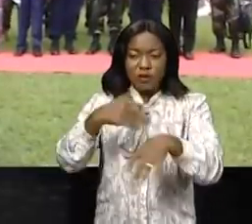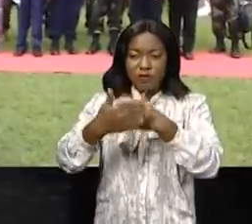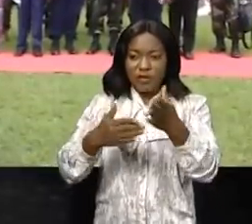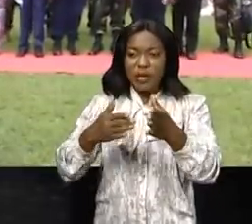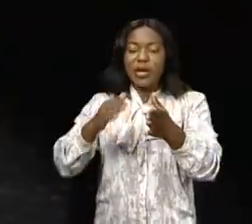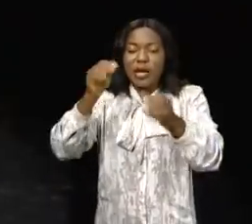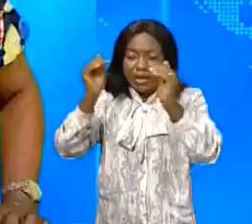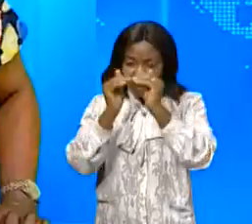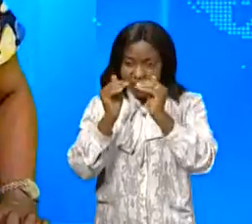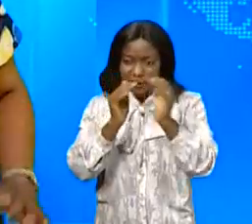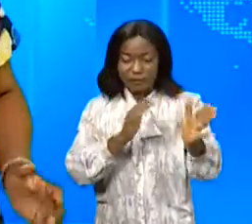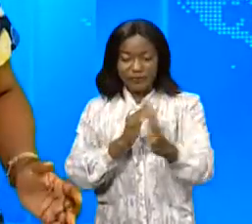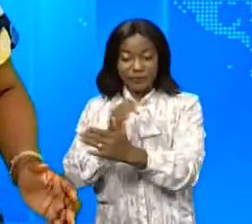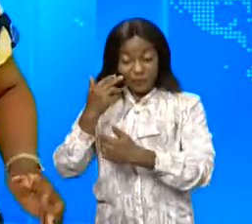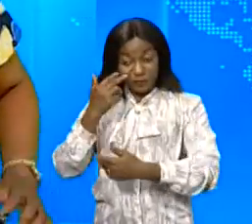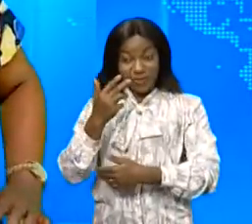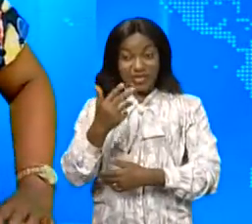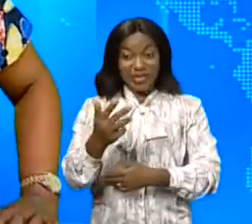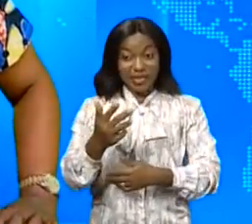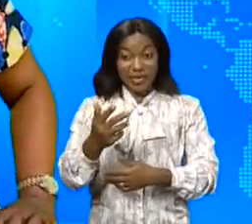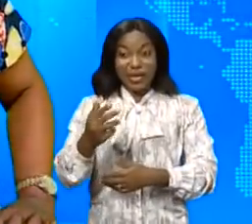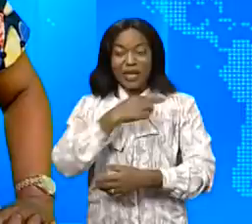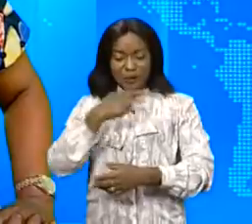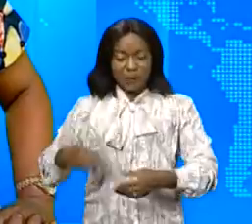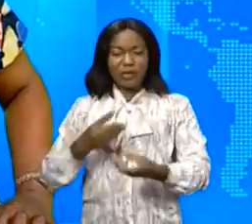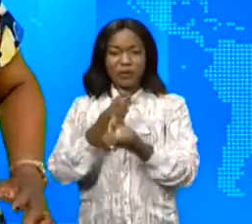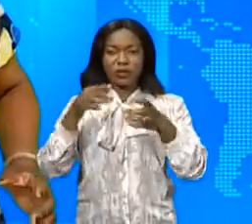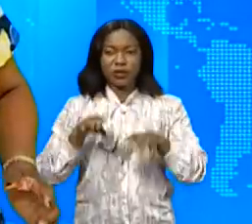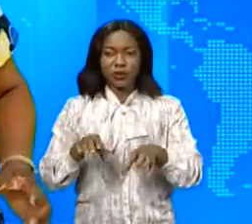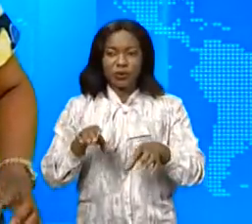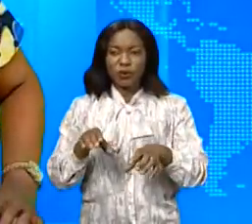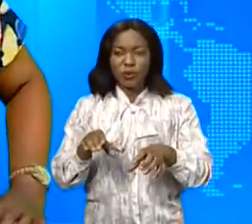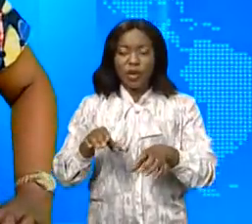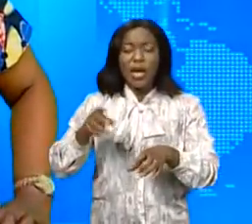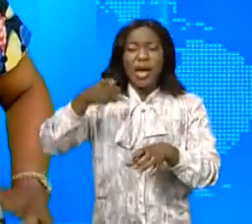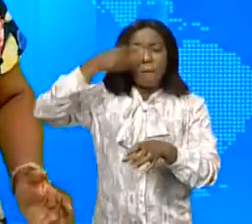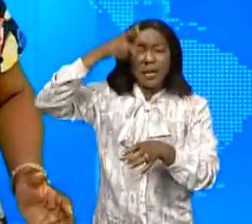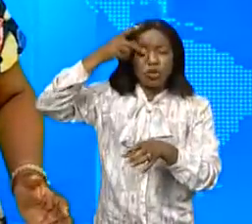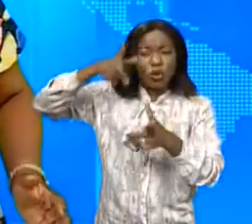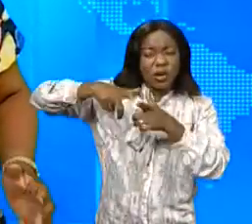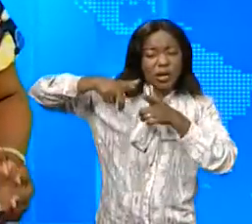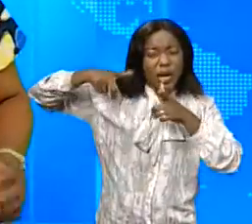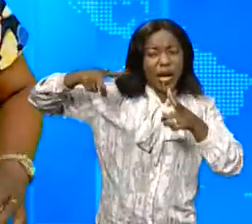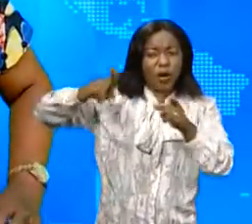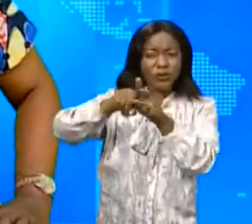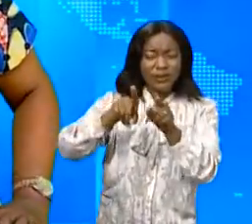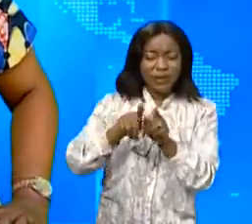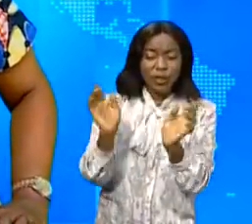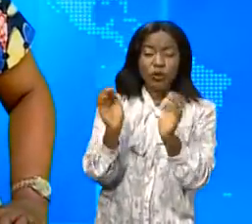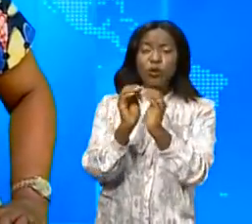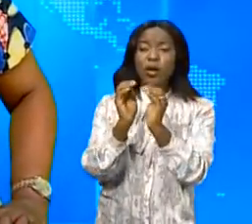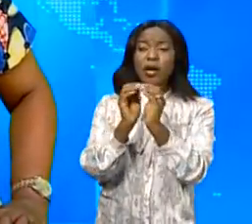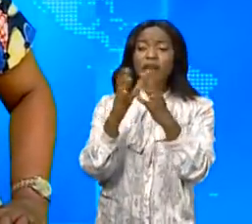dans la légalité. de la République démocratique du Congo, un géant pétrolier à l'instar d'autres pays qui ont fait de ce secteur